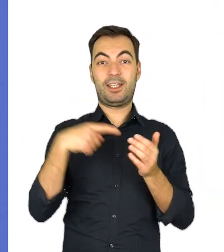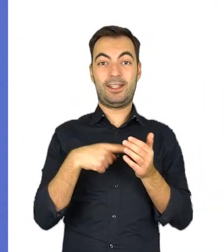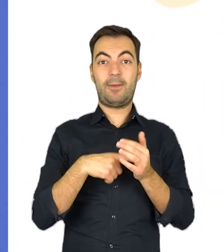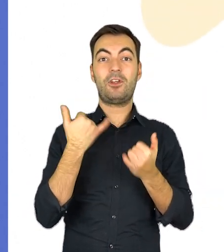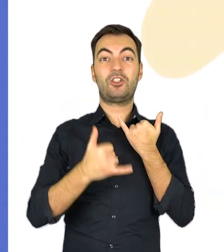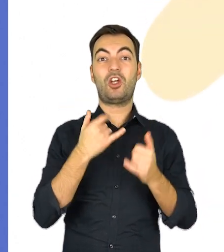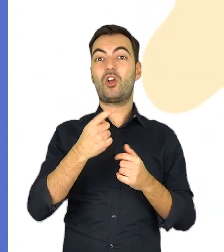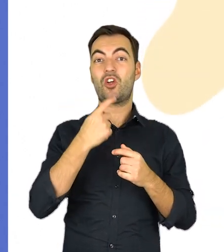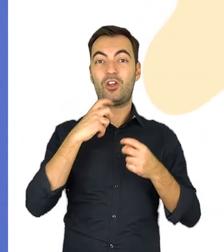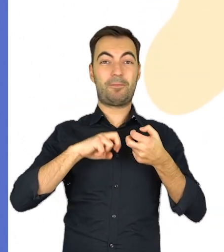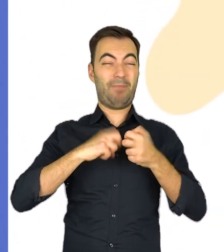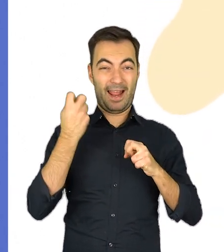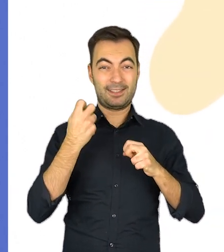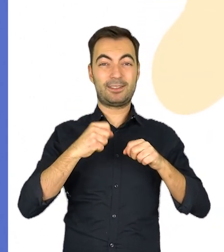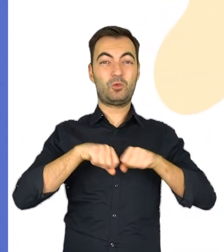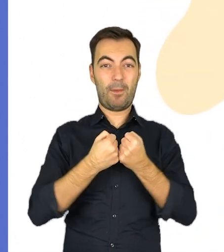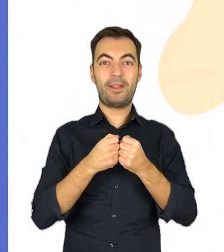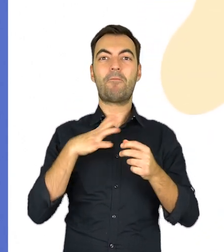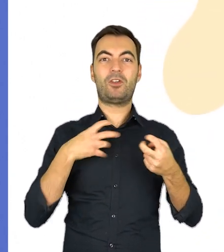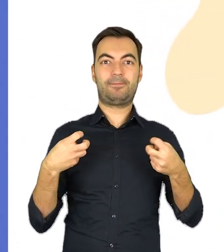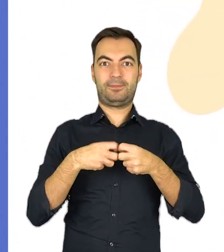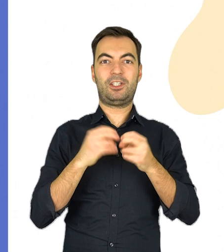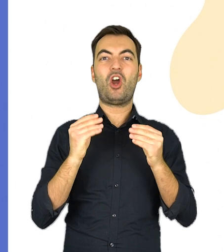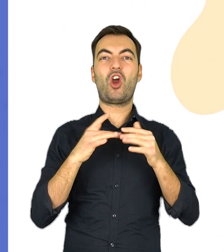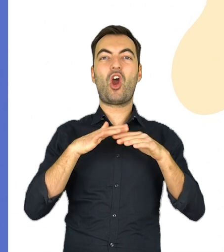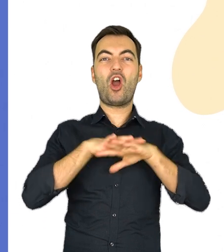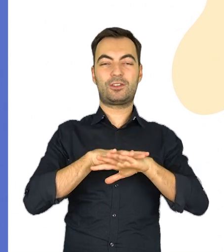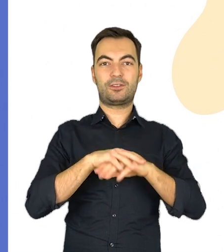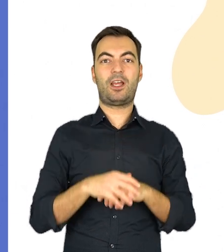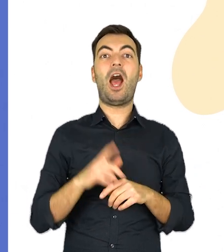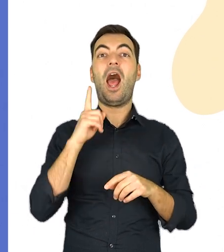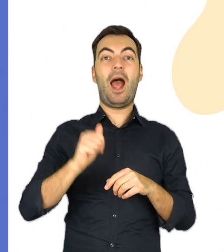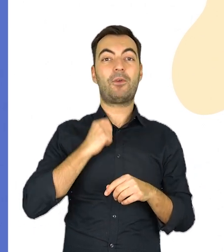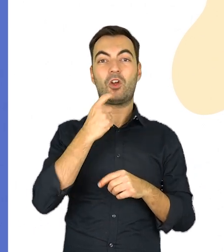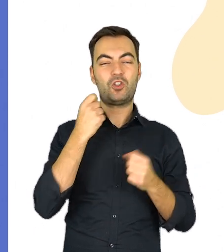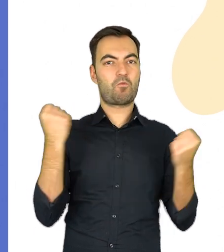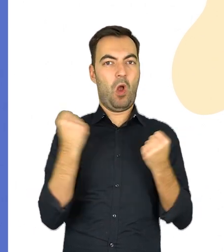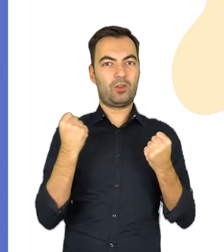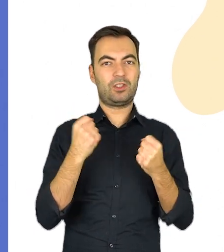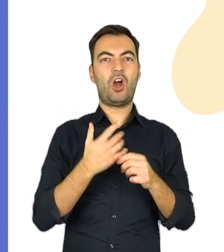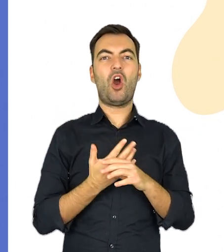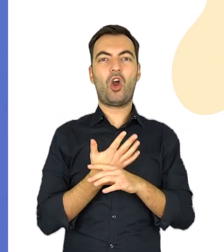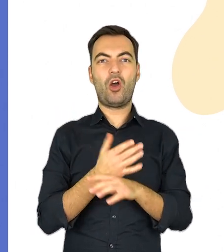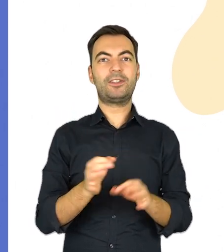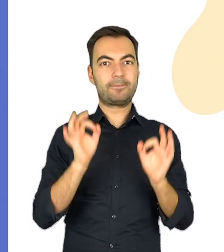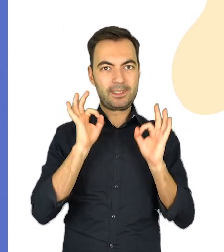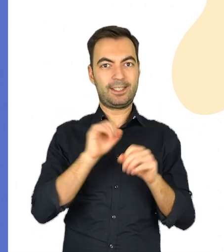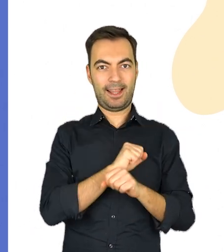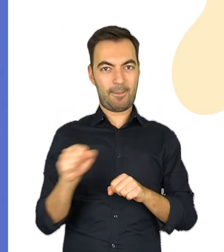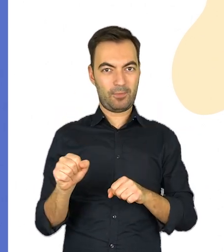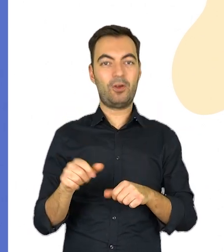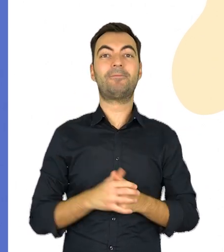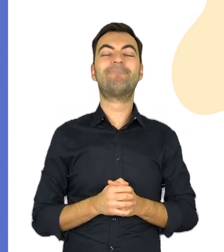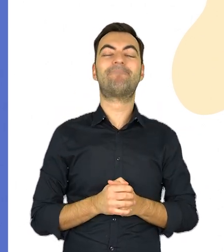To dzięki nim złamane kawałki mogą się zrosnąć. Ale po to, by kości były mocne, po to, by rosły w